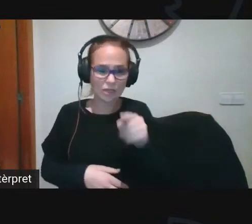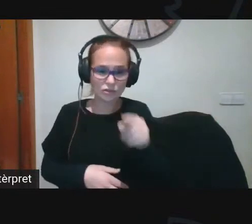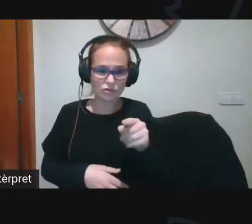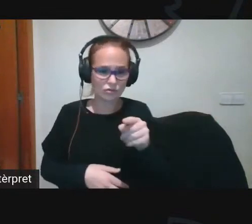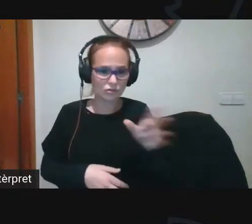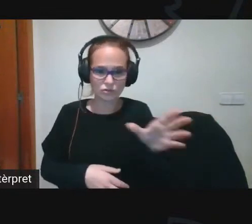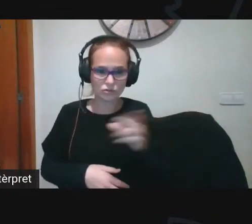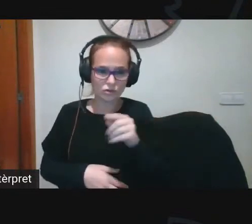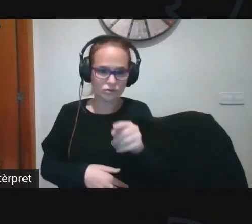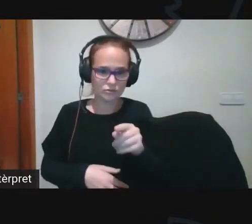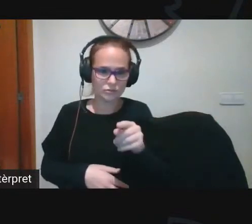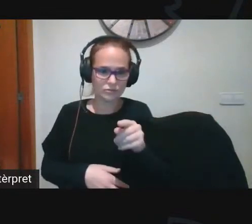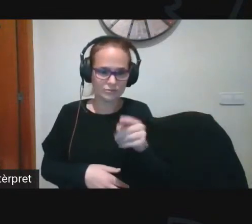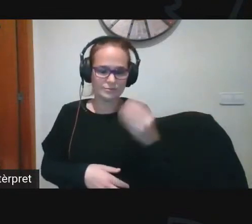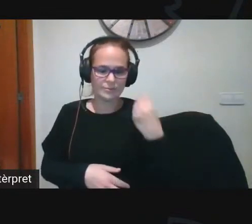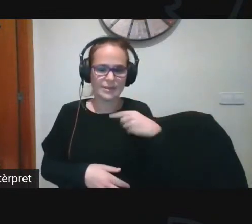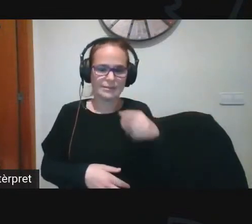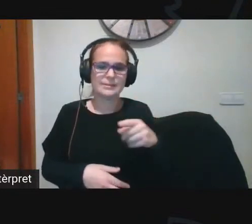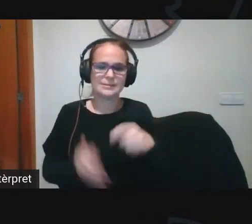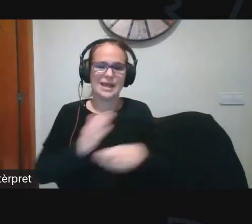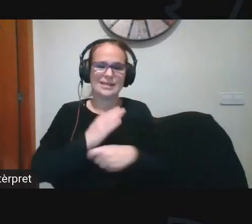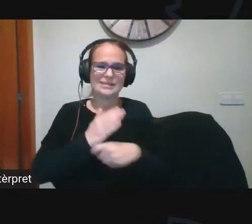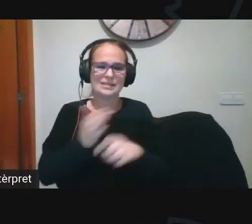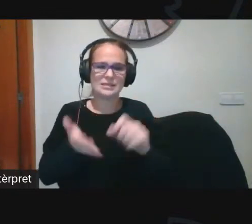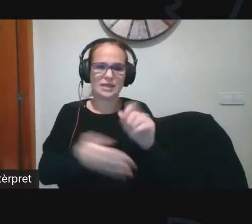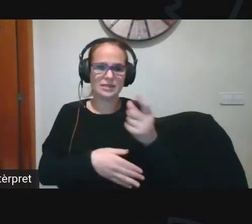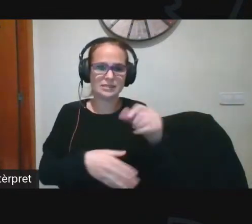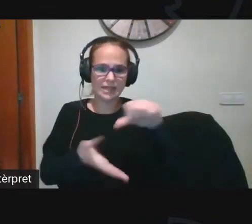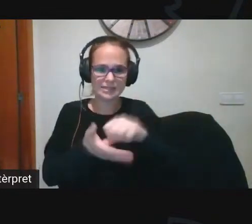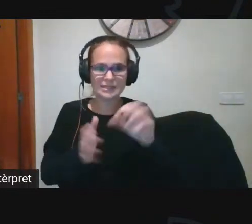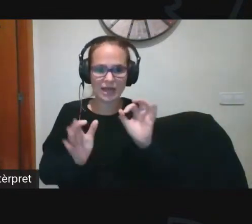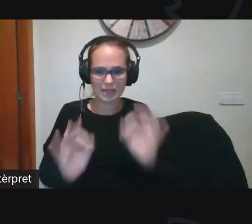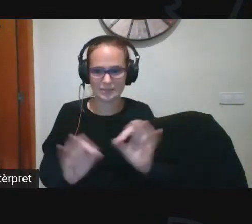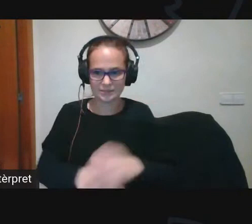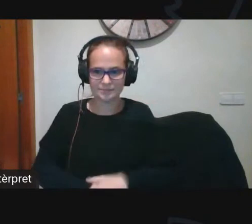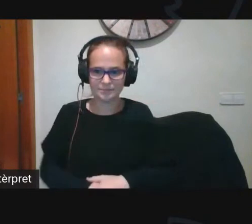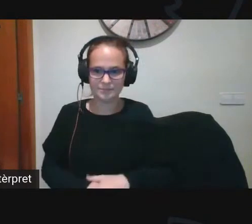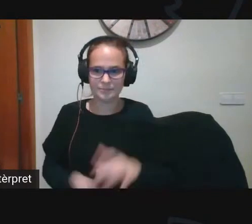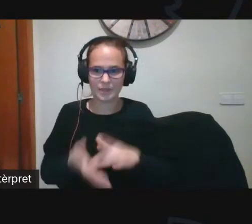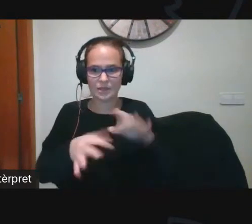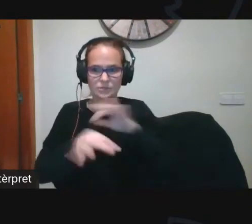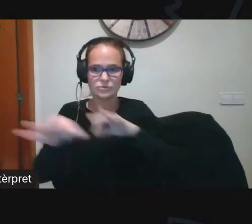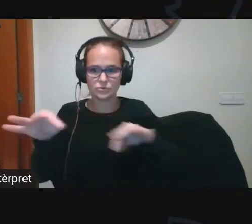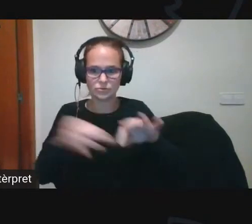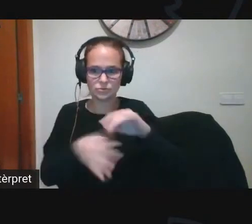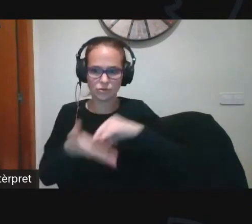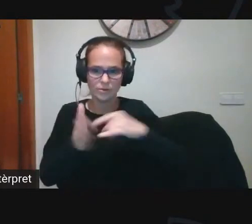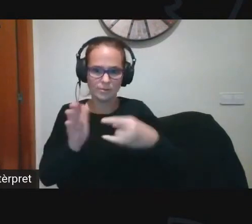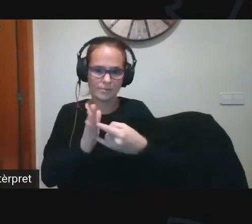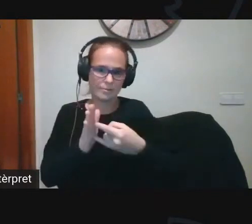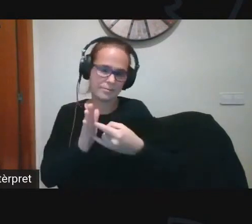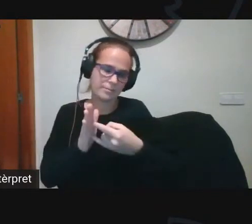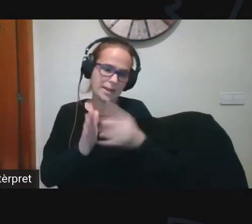és el que serà l'estratègia digital de ser en substitució del pla TAC de centre.